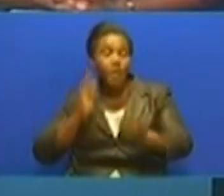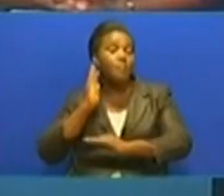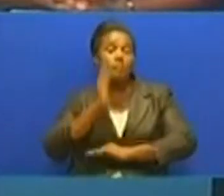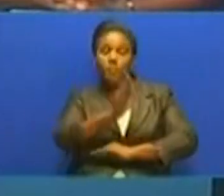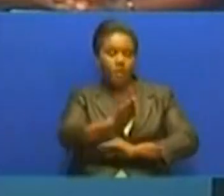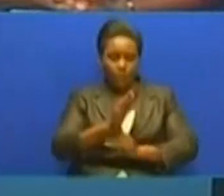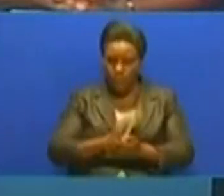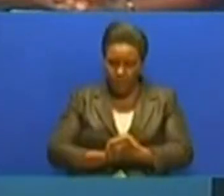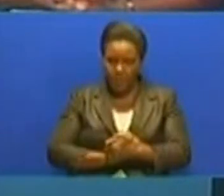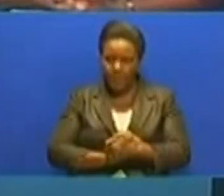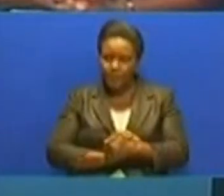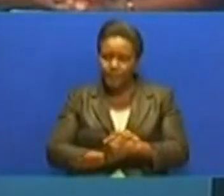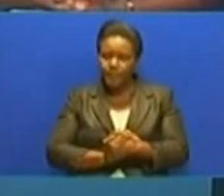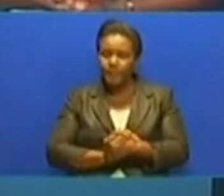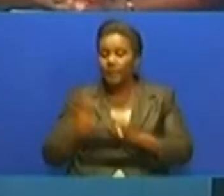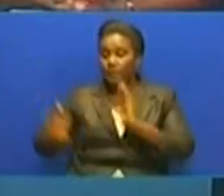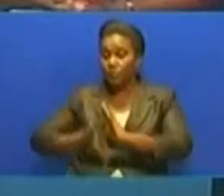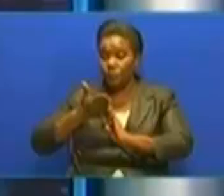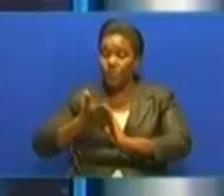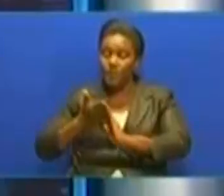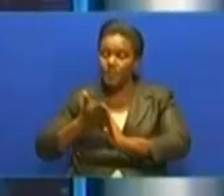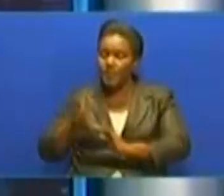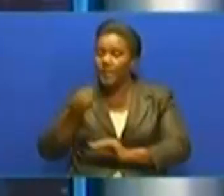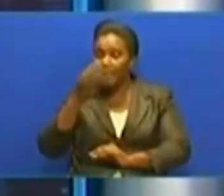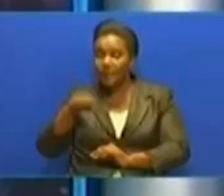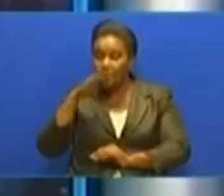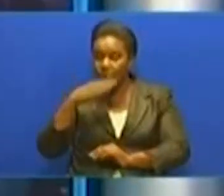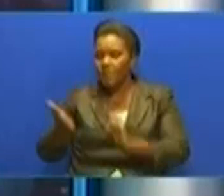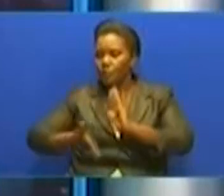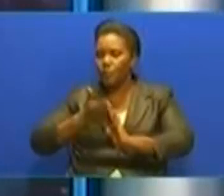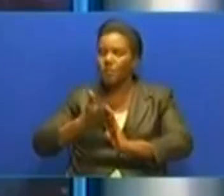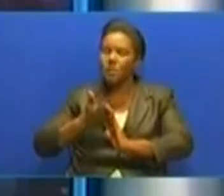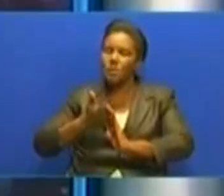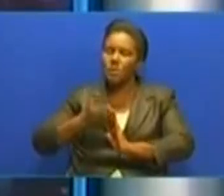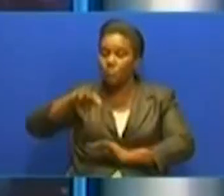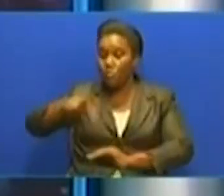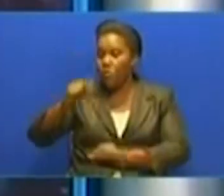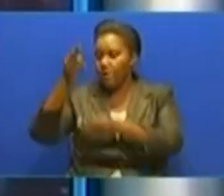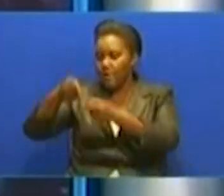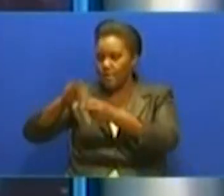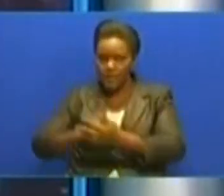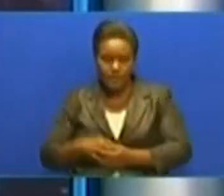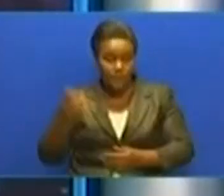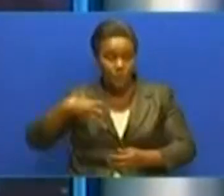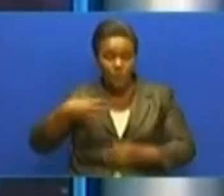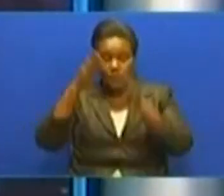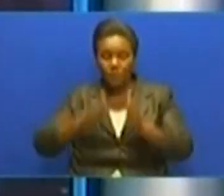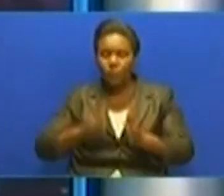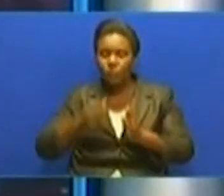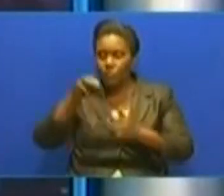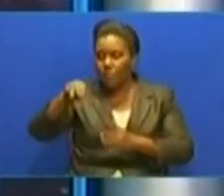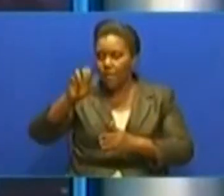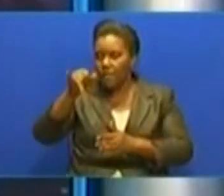Alamani, Jenny Malumbo. Tuwanze na tarifa yetu kuanzia kule mkuwani lindi. Waziri mkuu